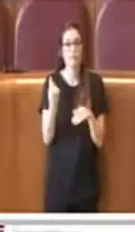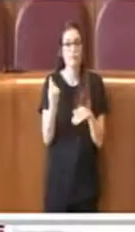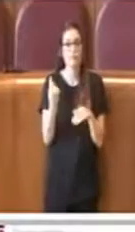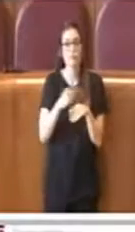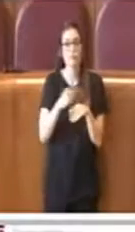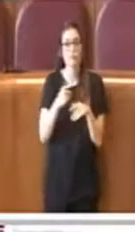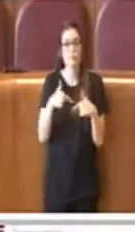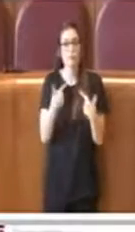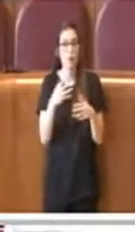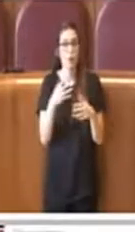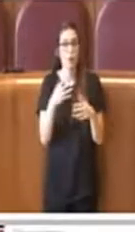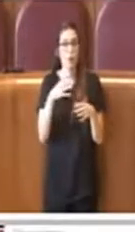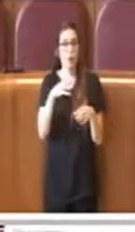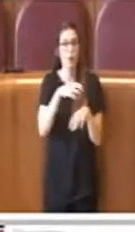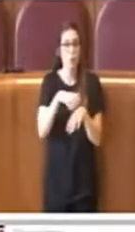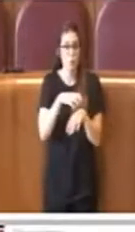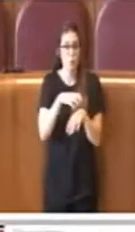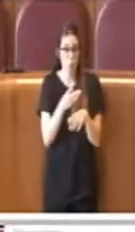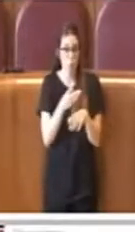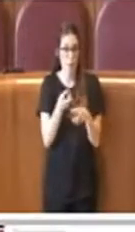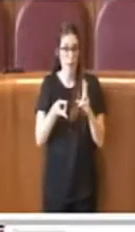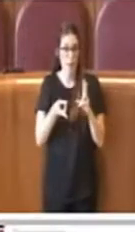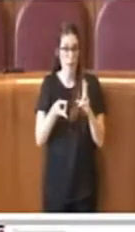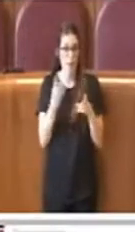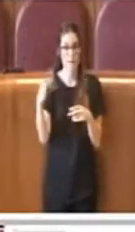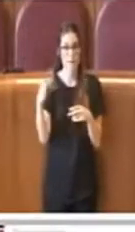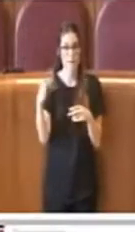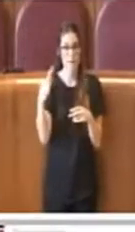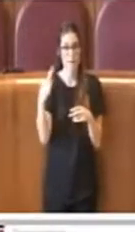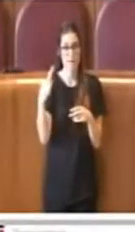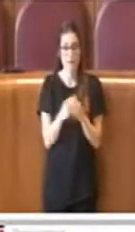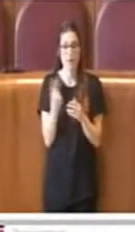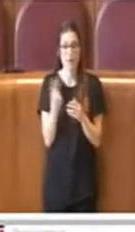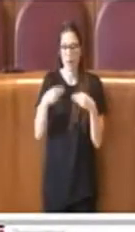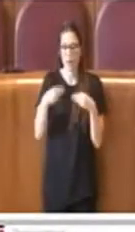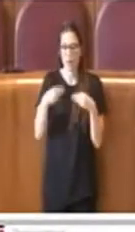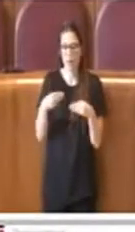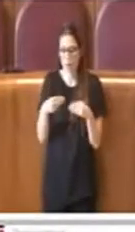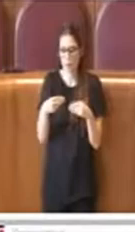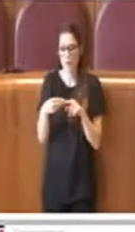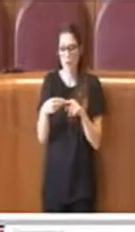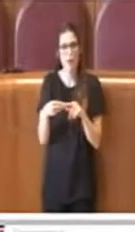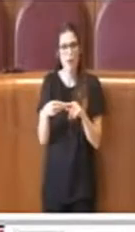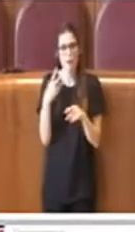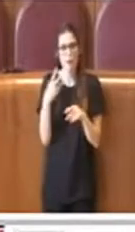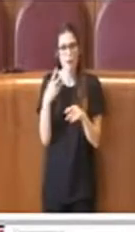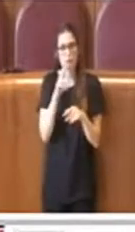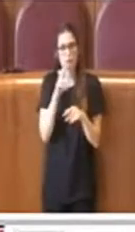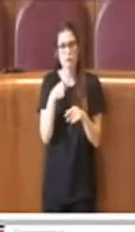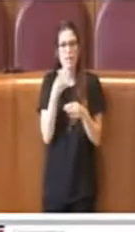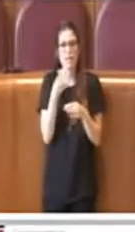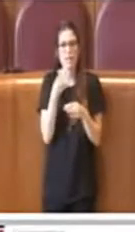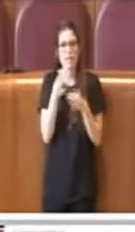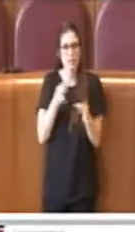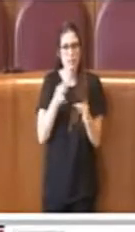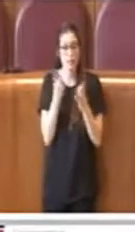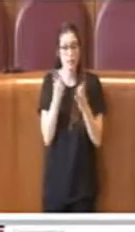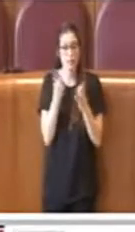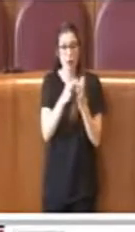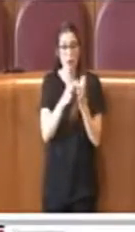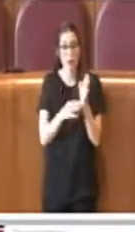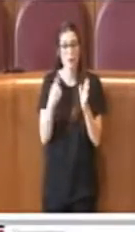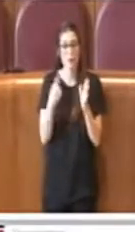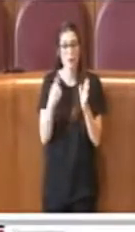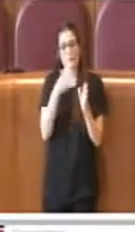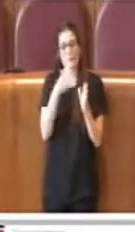consulte. Parlavo prima di partecipazione, partecipazione per quanto riguarda questo regolamento viene